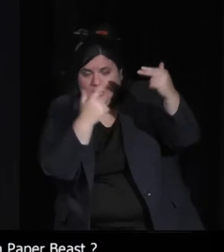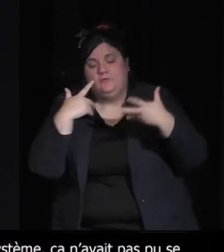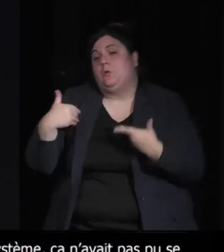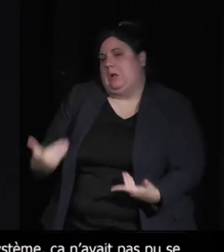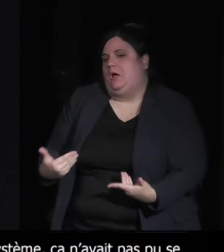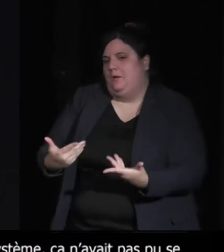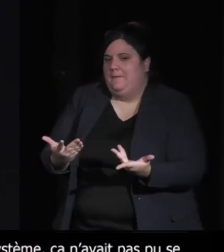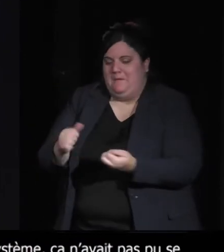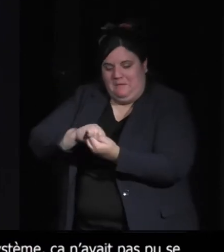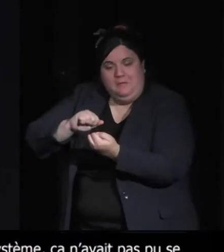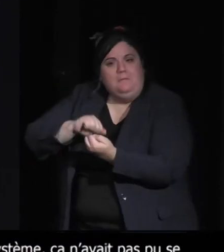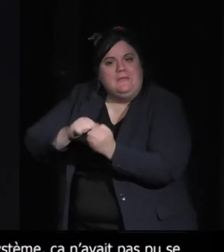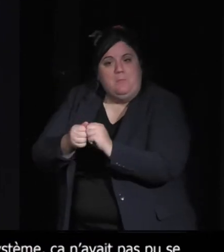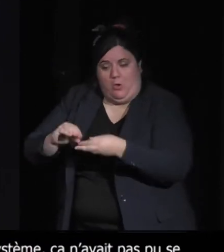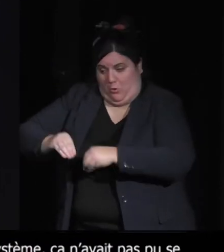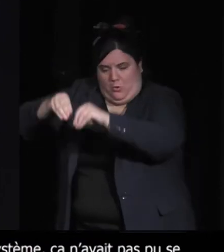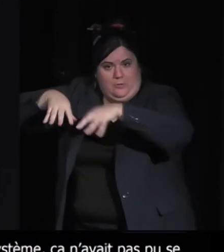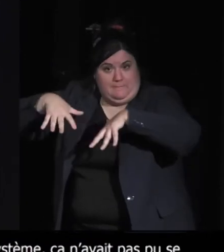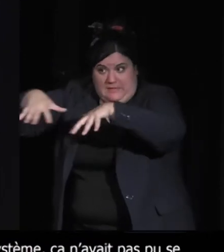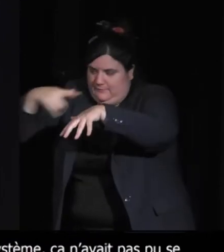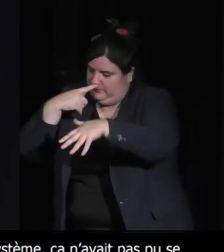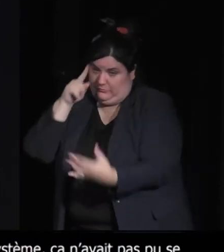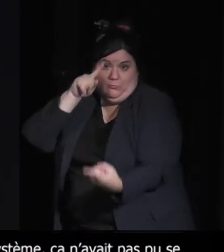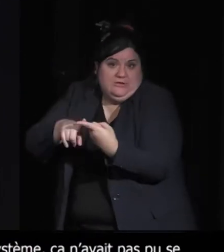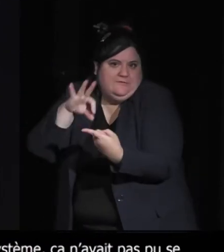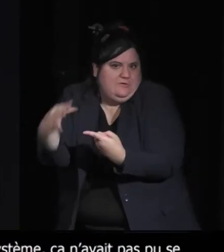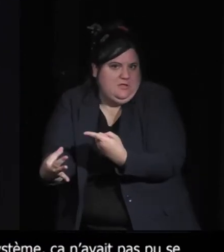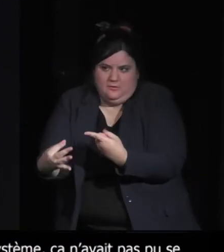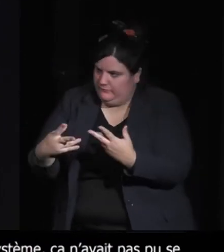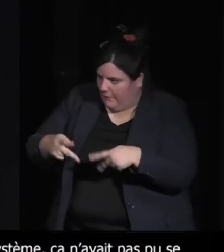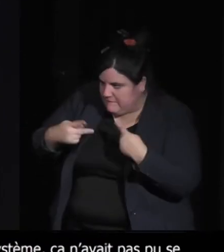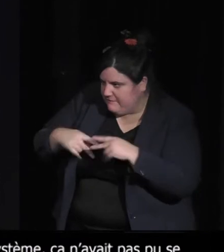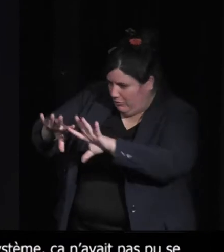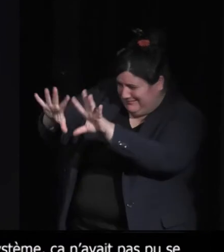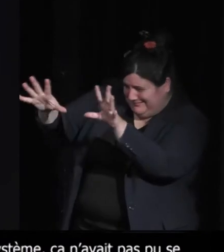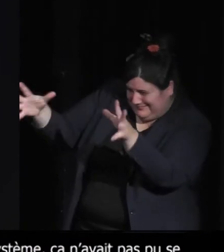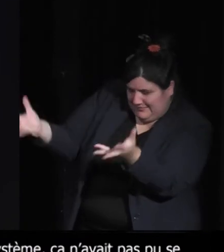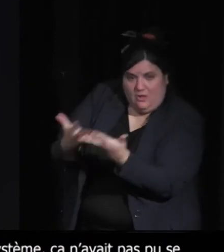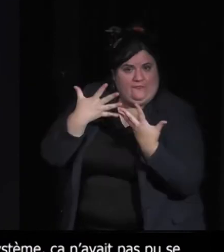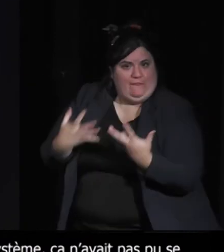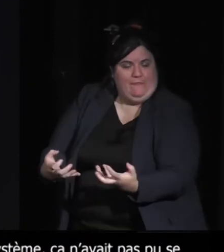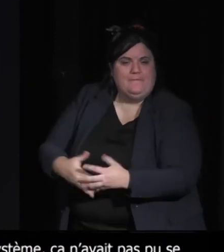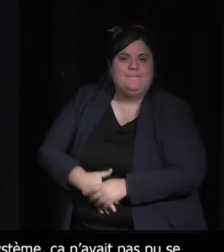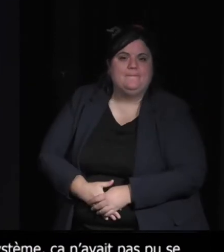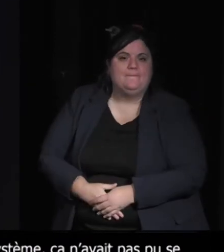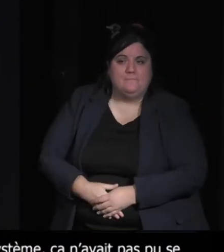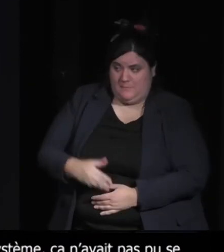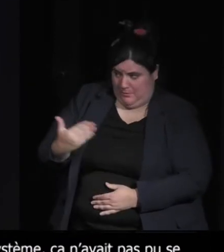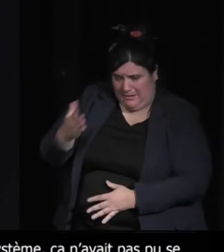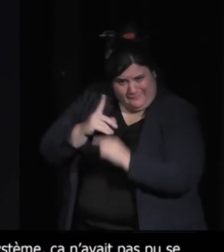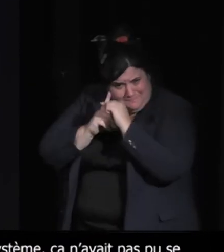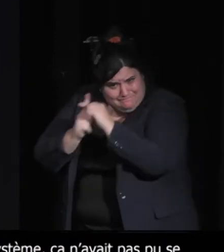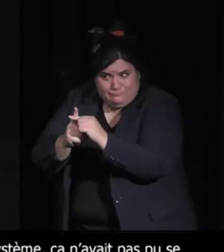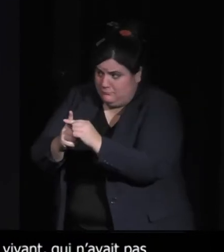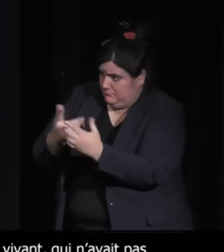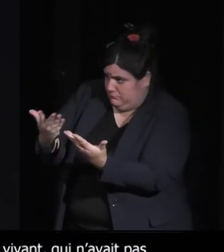Beast, ça a été l'objectif. Paper Beast, c'est un jeu qui est vraiment sur le vivant,